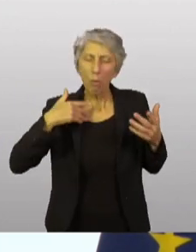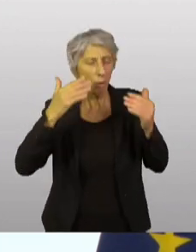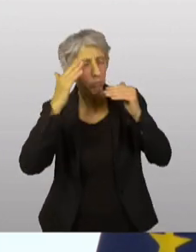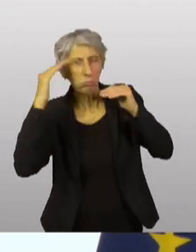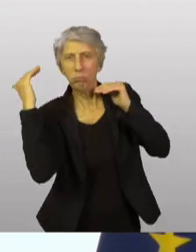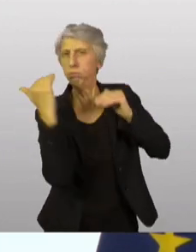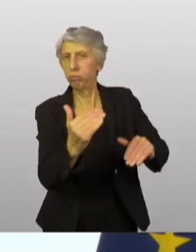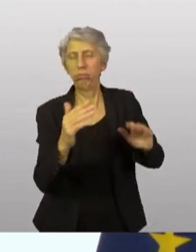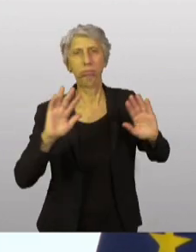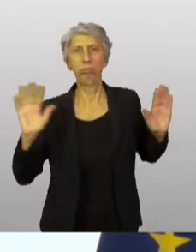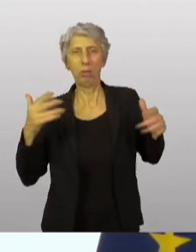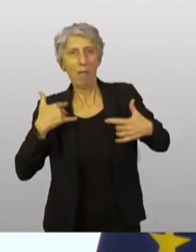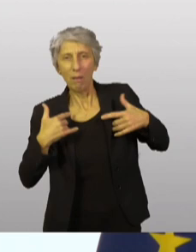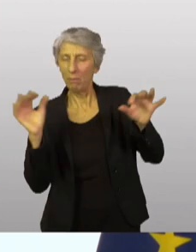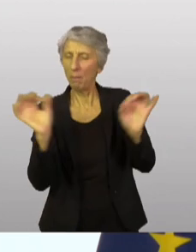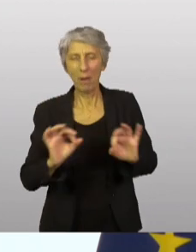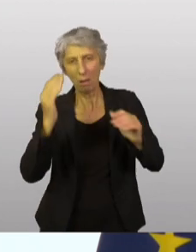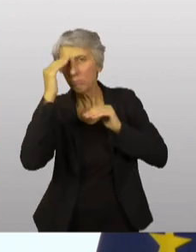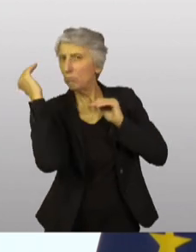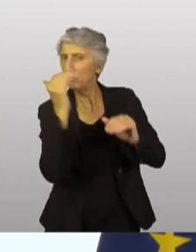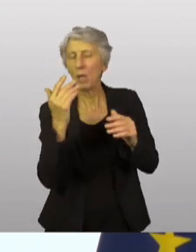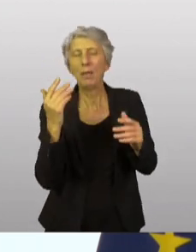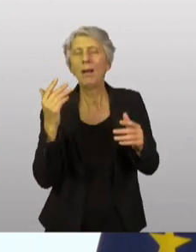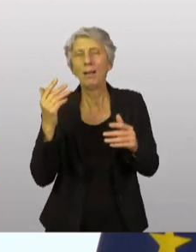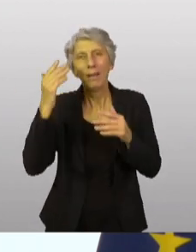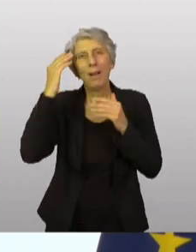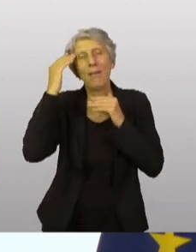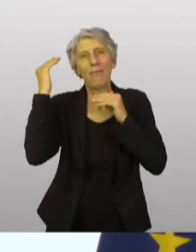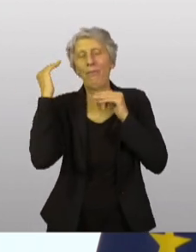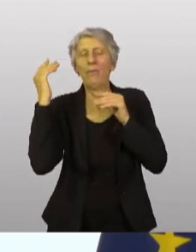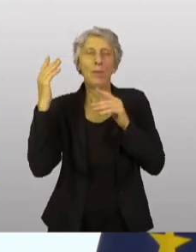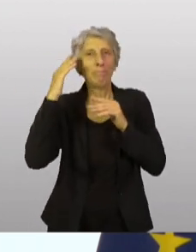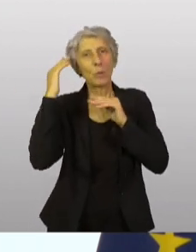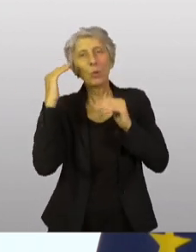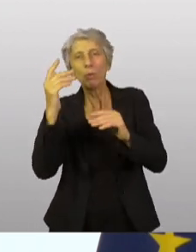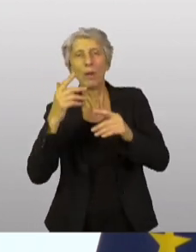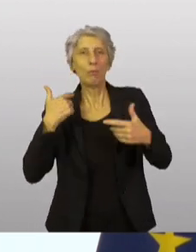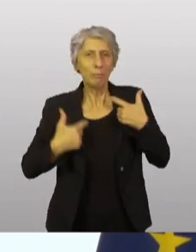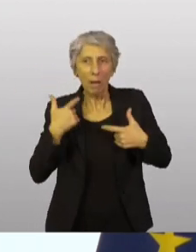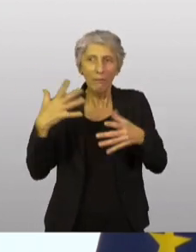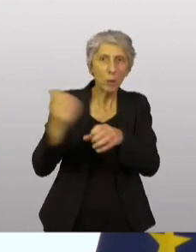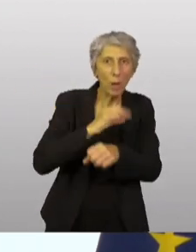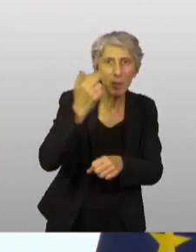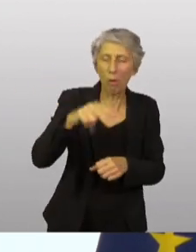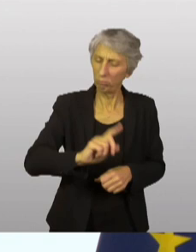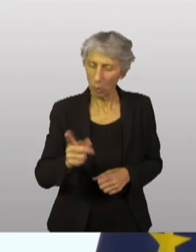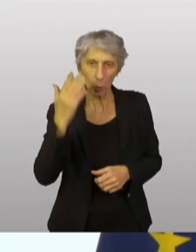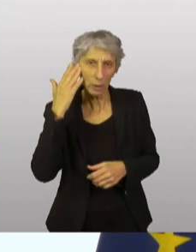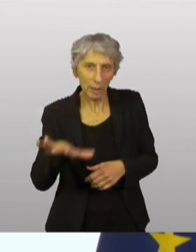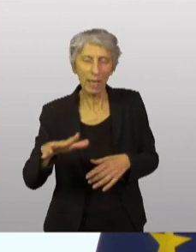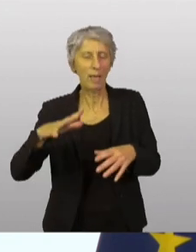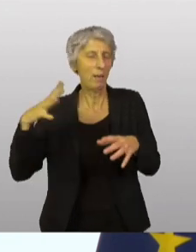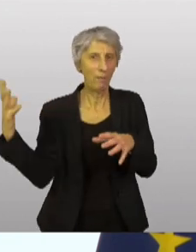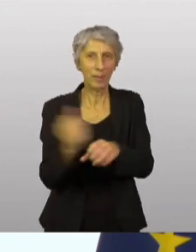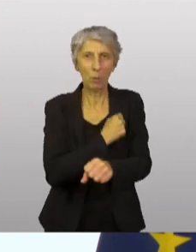quant à notre victoire commune, nous ne doutons pas que l'unité